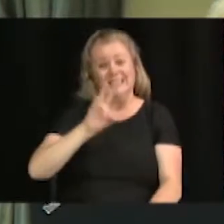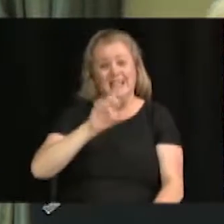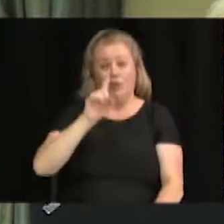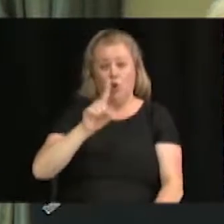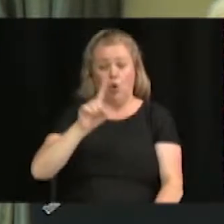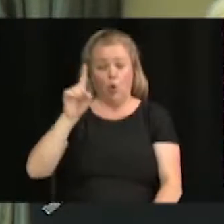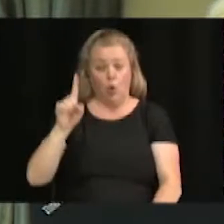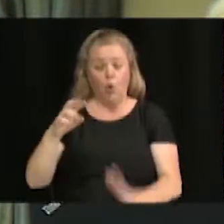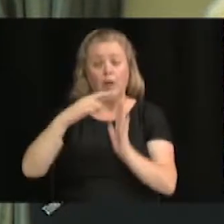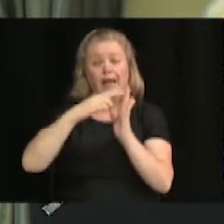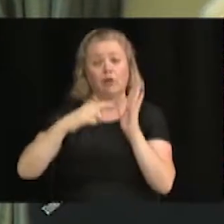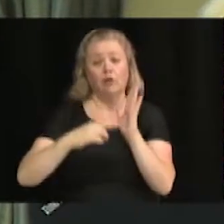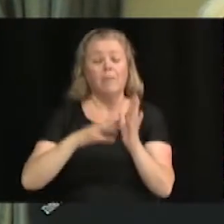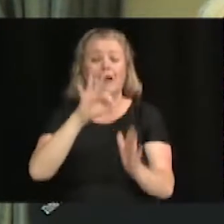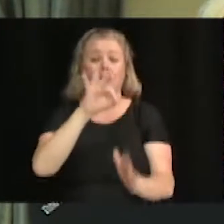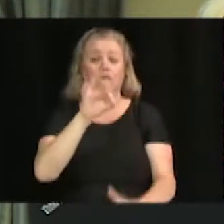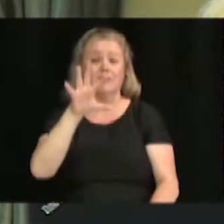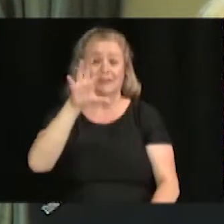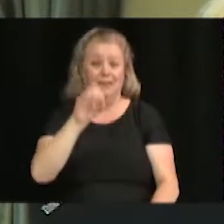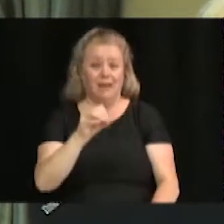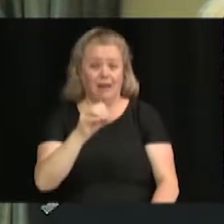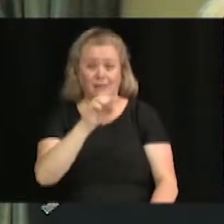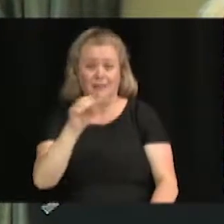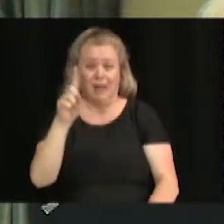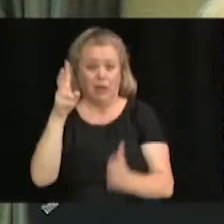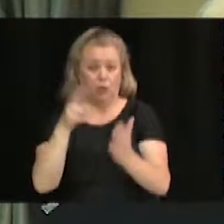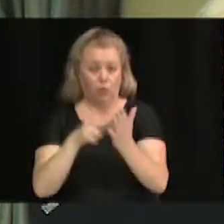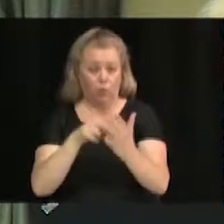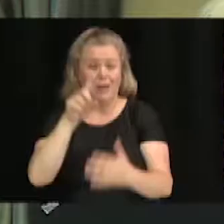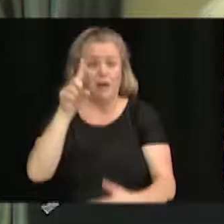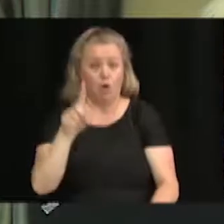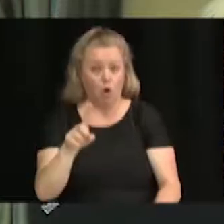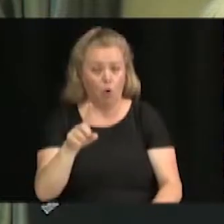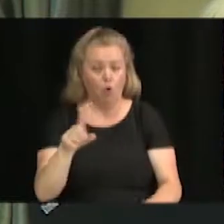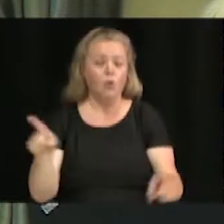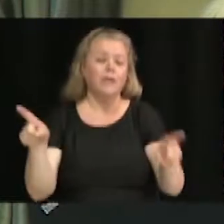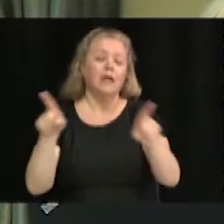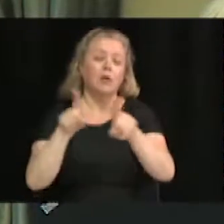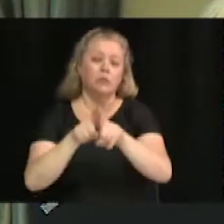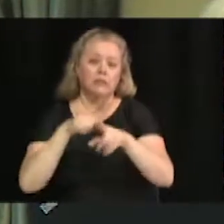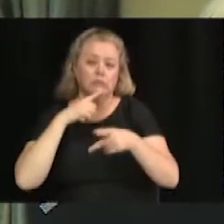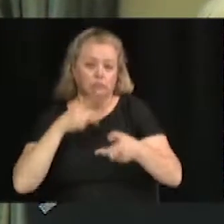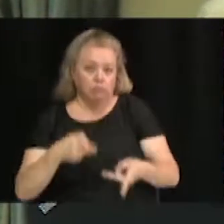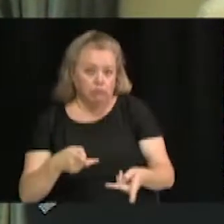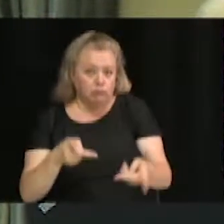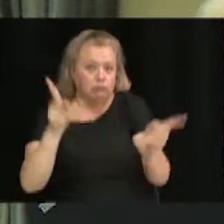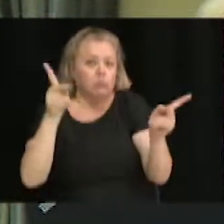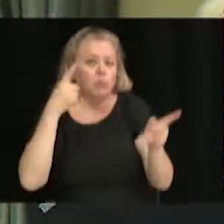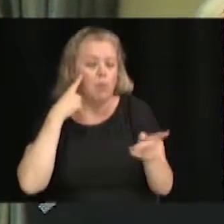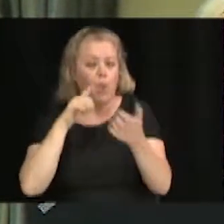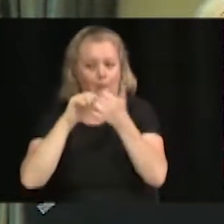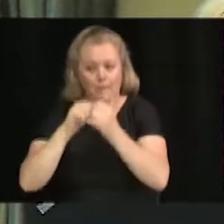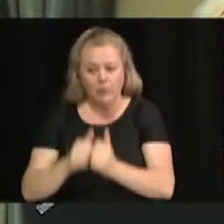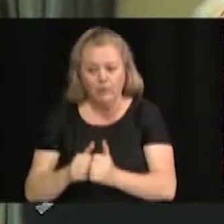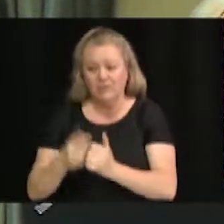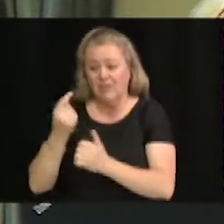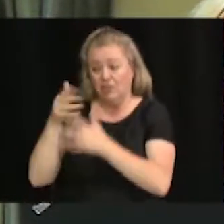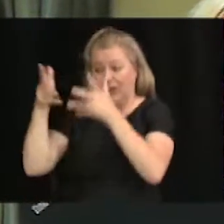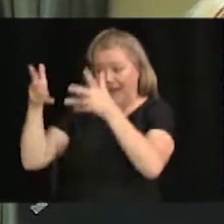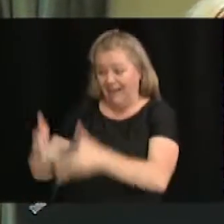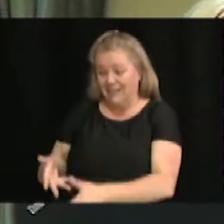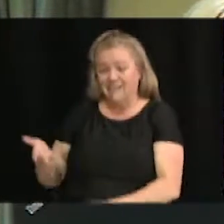-2001, ainsi qu'une résolution qui vient autoriser la modification de l'affectation de l'excédent de fonctionnement affecté de la